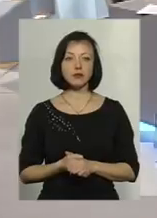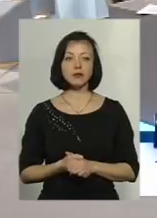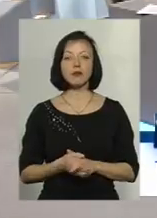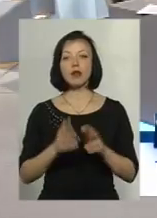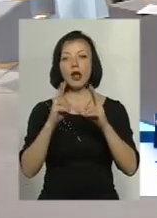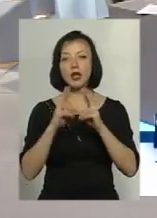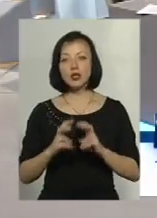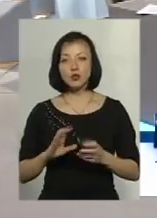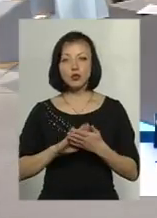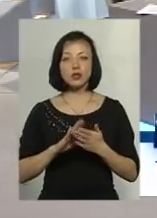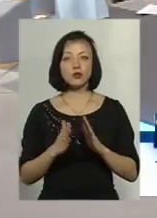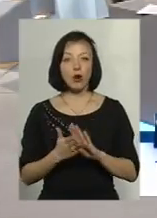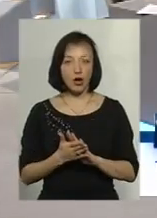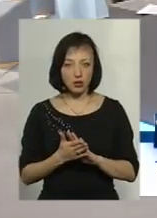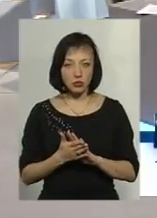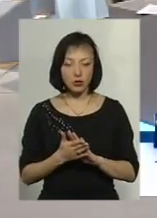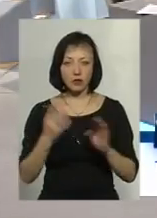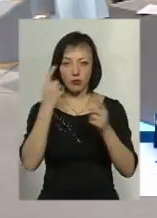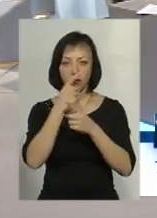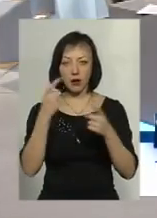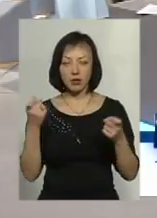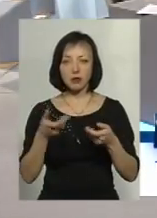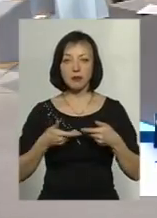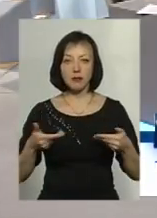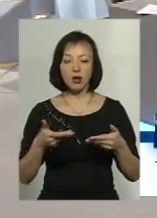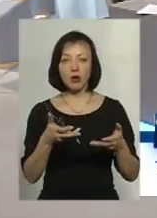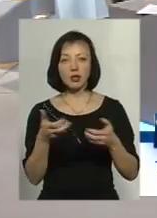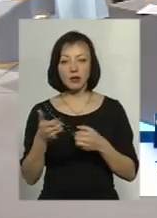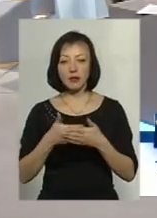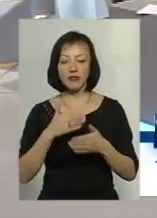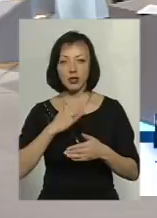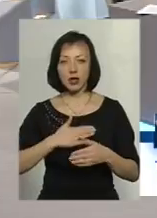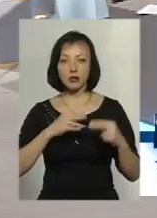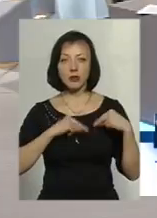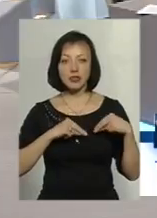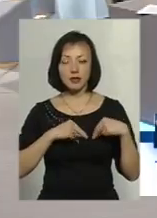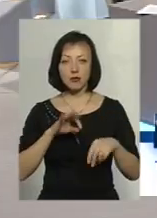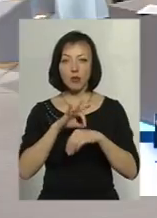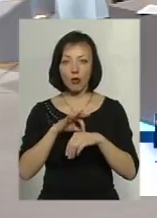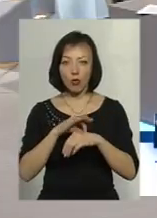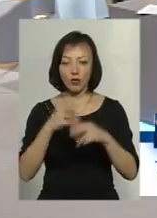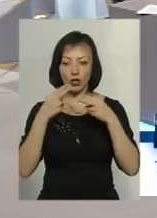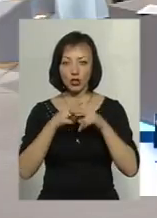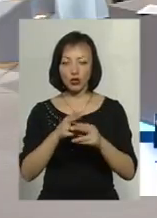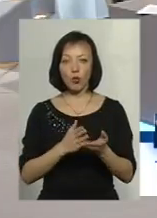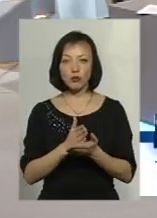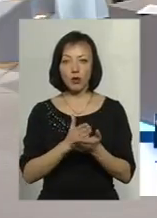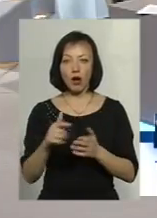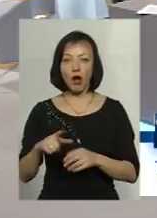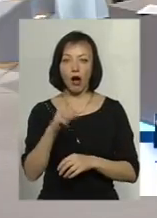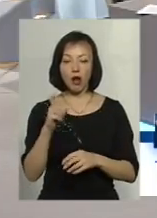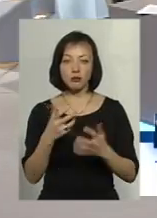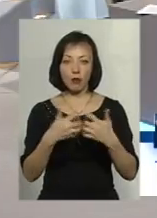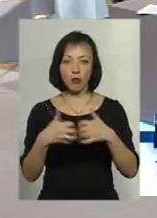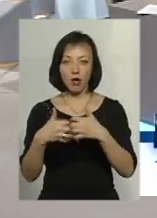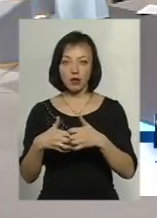Аналізуючи ситуацію, ту інформацію, яку ми отримаємо від наших працівників, які проводять технічне обслуговування, газове обладнання,